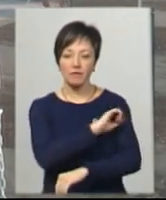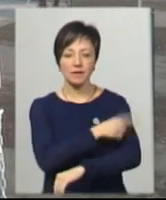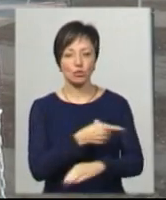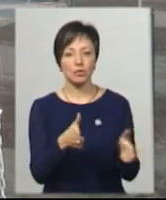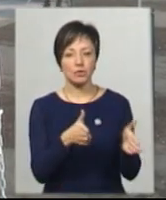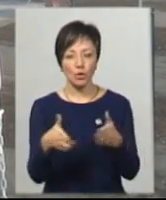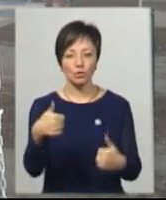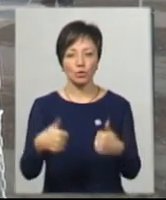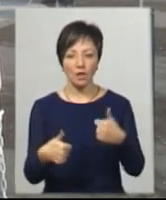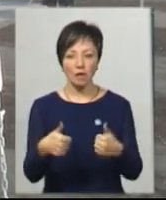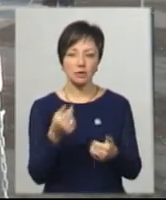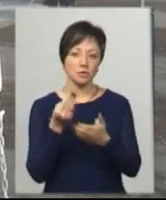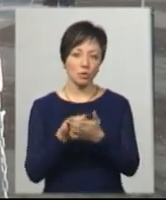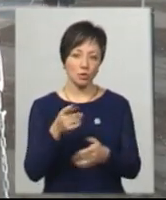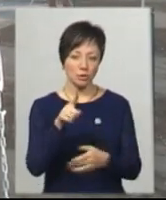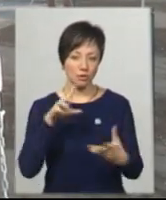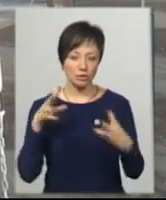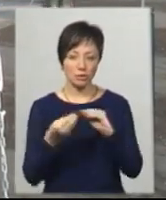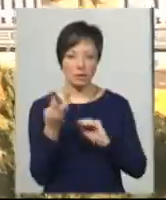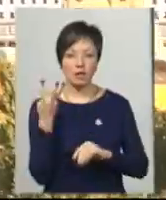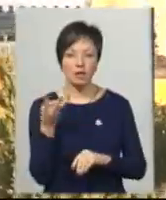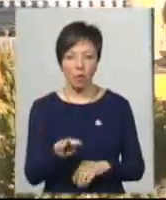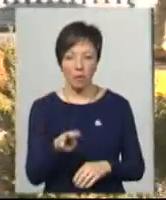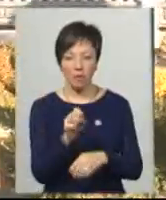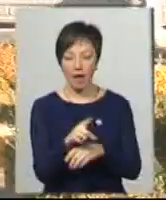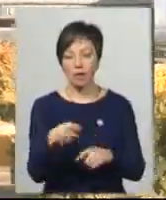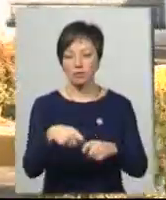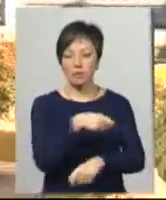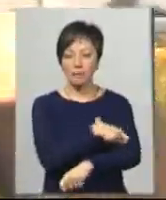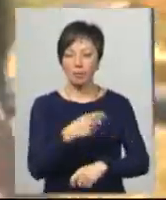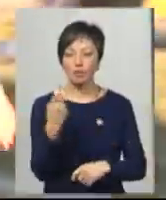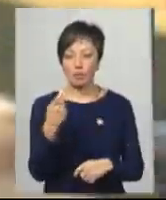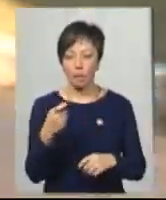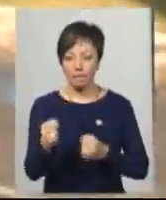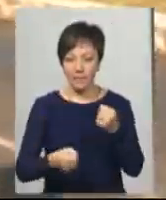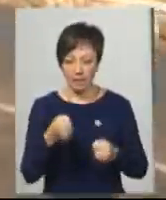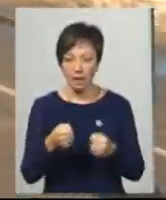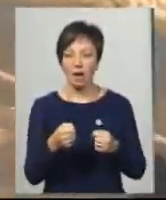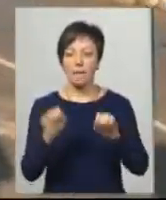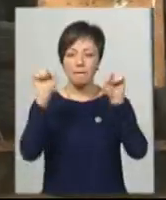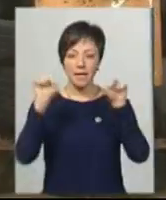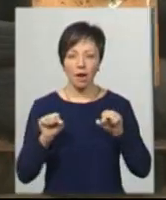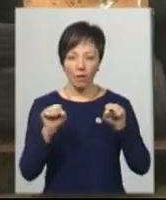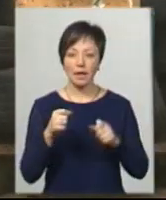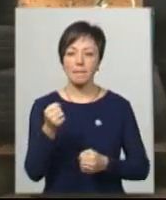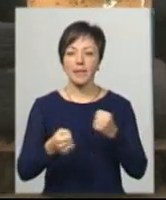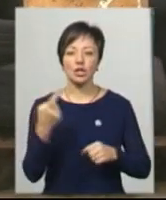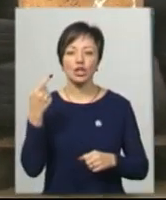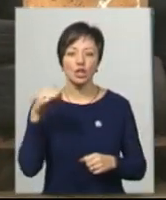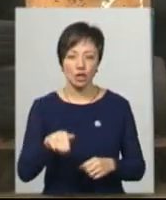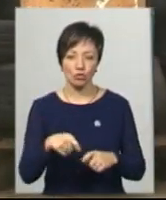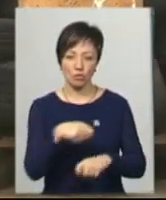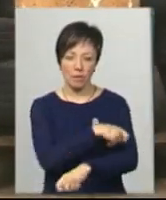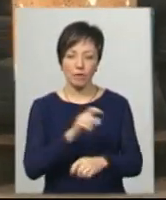підготовки конкурсантів оцінювали за трьома вправами. Біг на 100 метрів, підтягування на перекладині та біг на 1000 метрів. Також